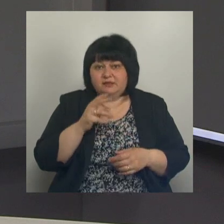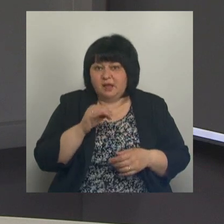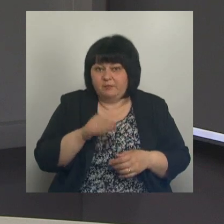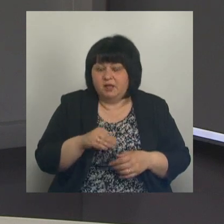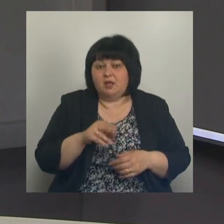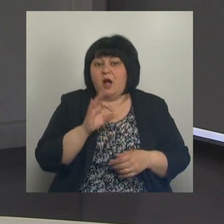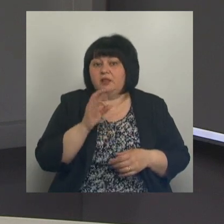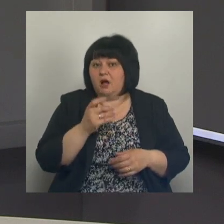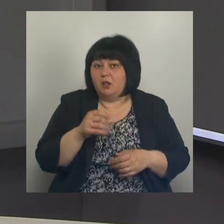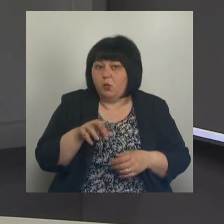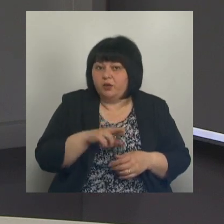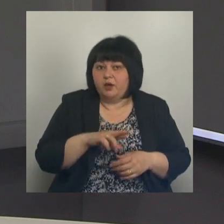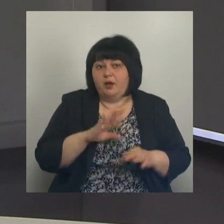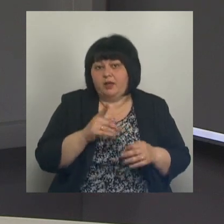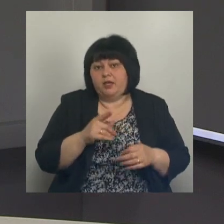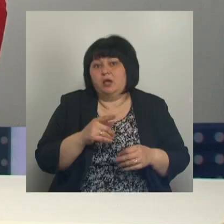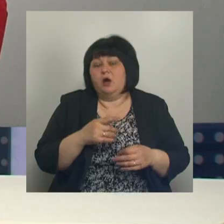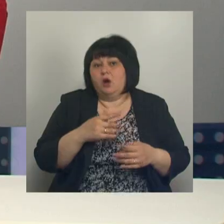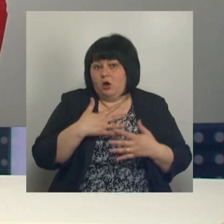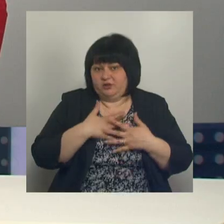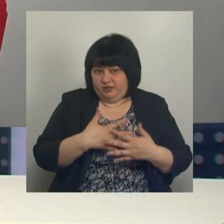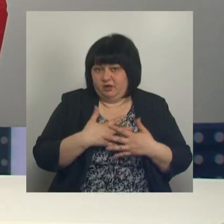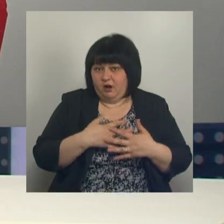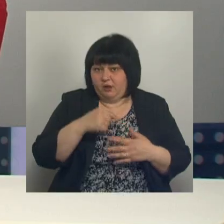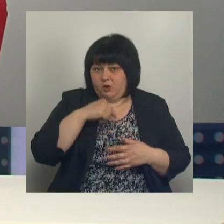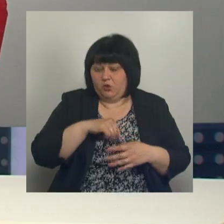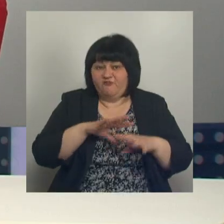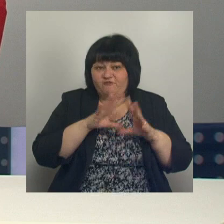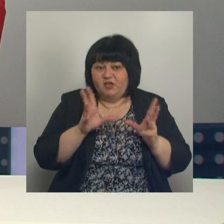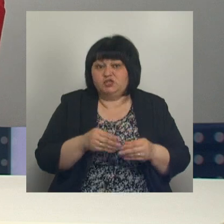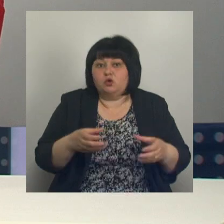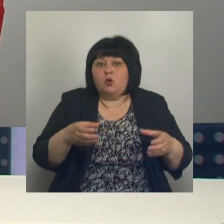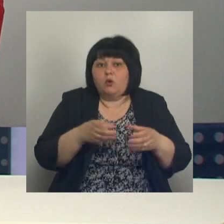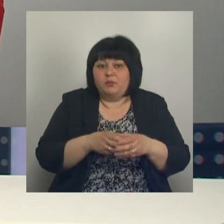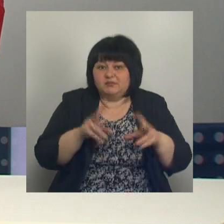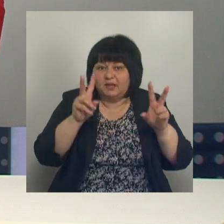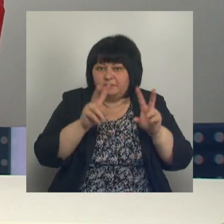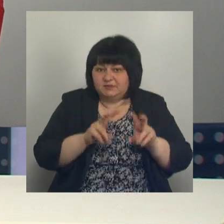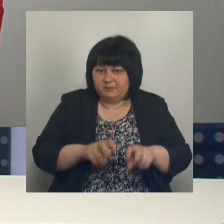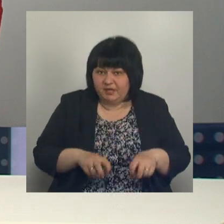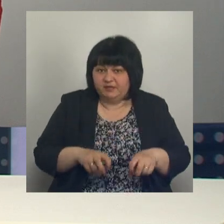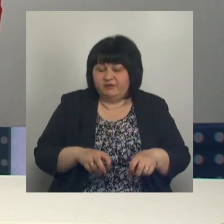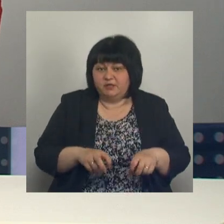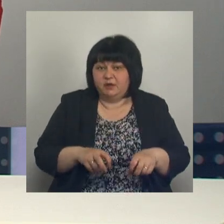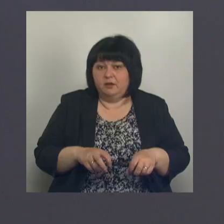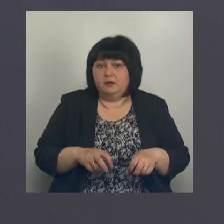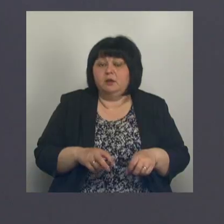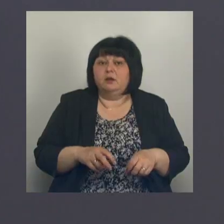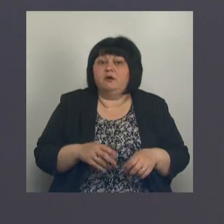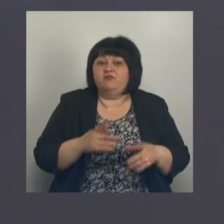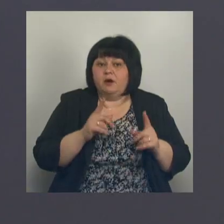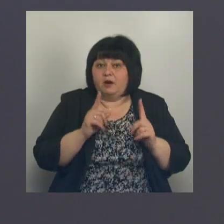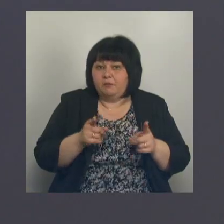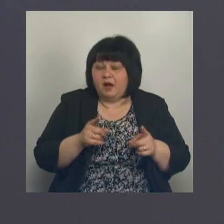это онкология, и это заболевания органов дыхания. И вот весь комплекс обследования, скринингового обследования в